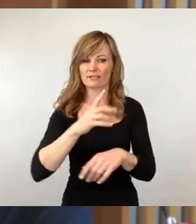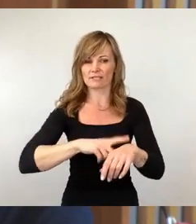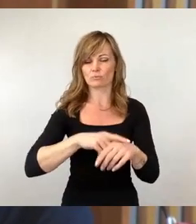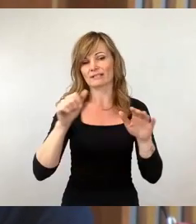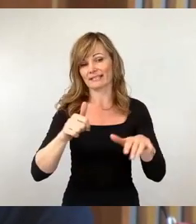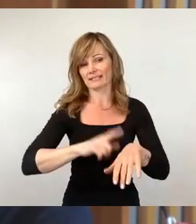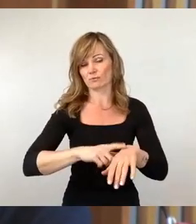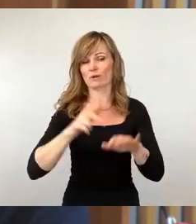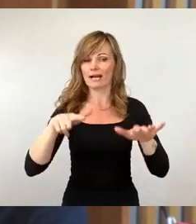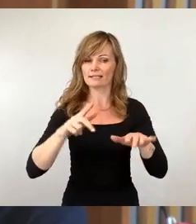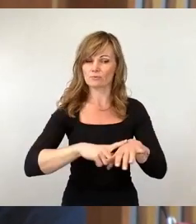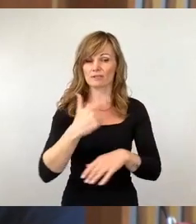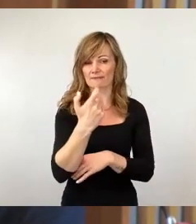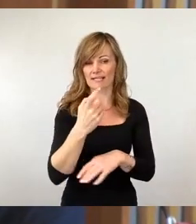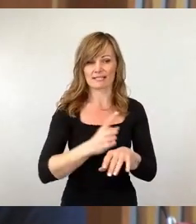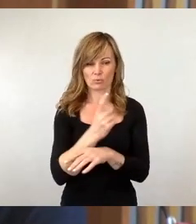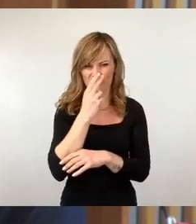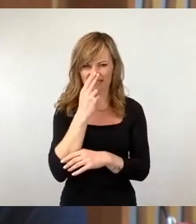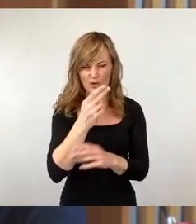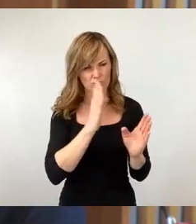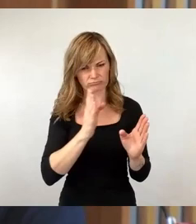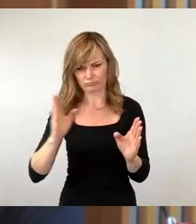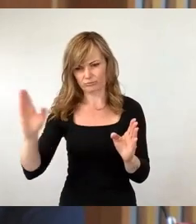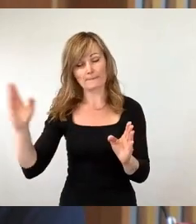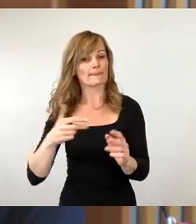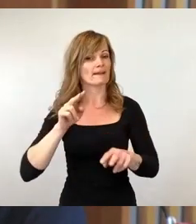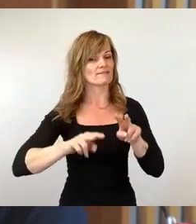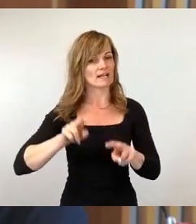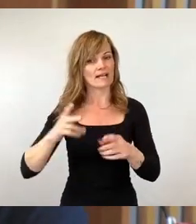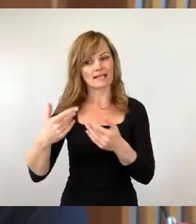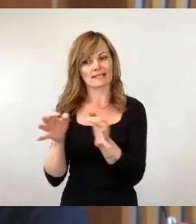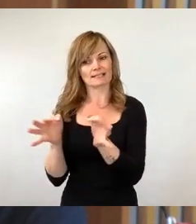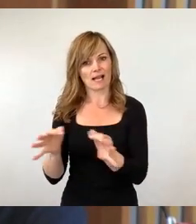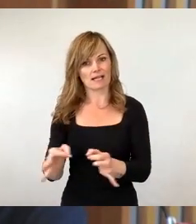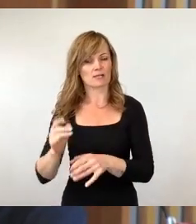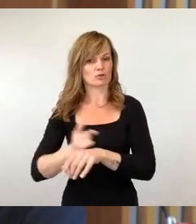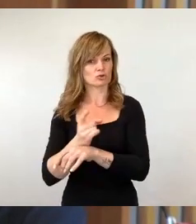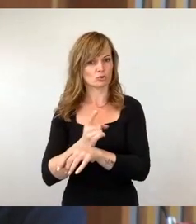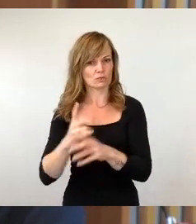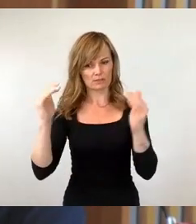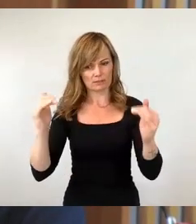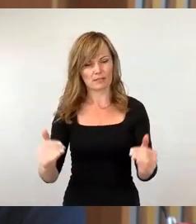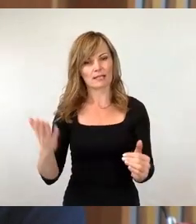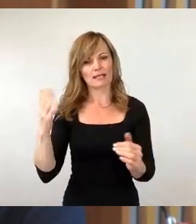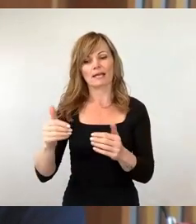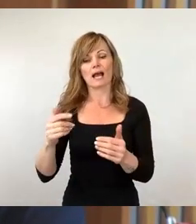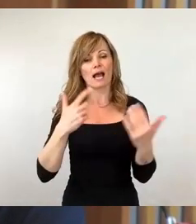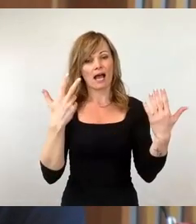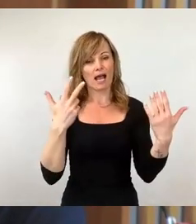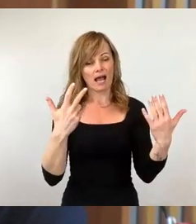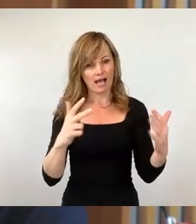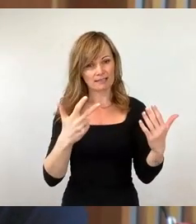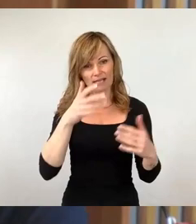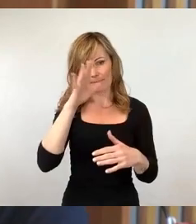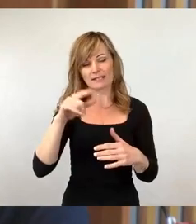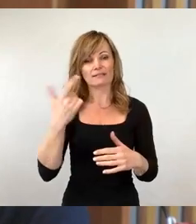18 Uhr und 20 Uhr im Vergleich zu den Tagen und jeweiligen Stunden nach dem 8. April 2023